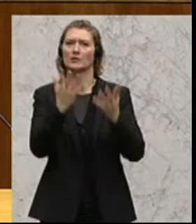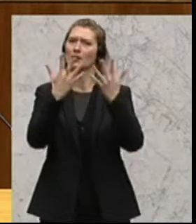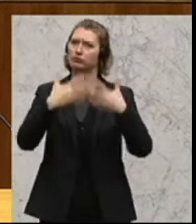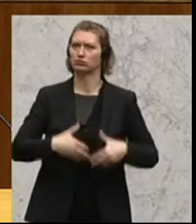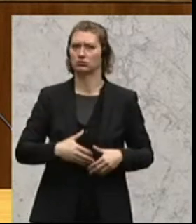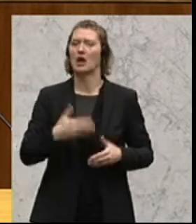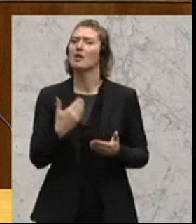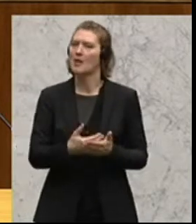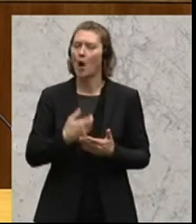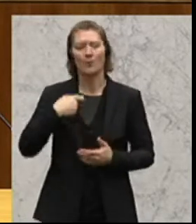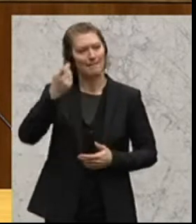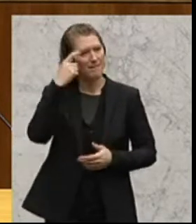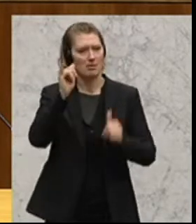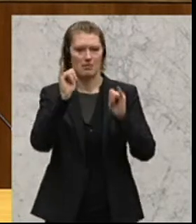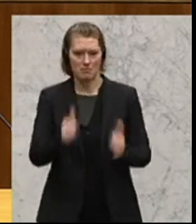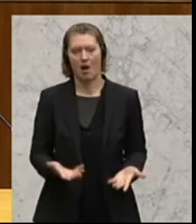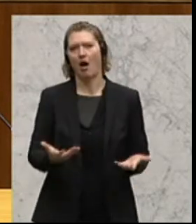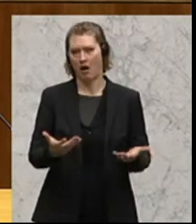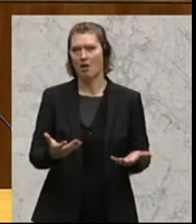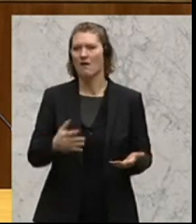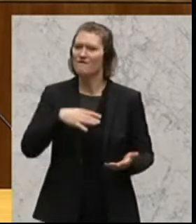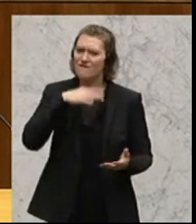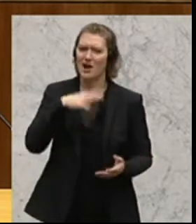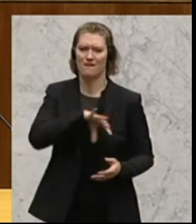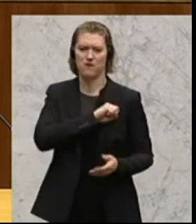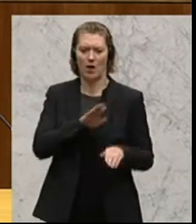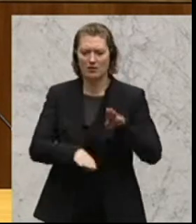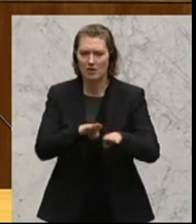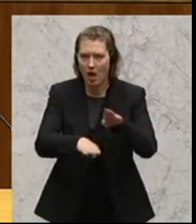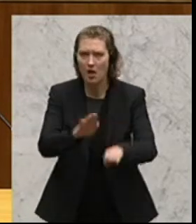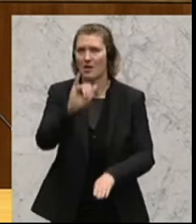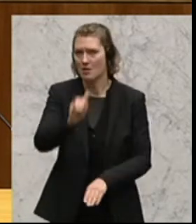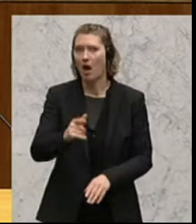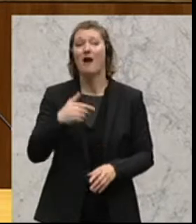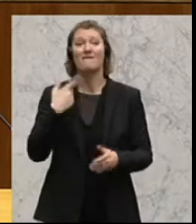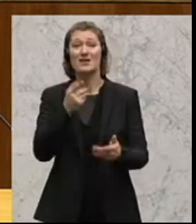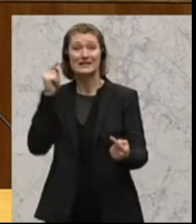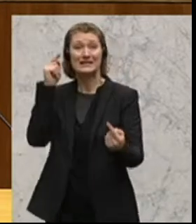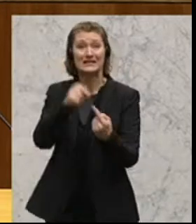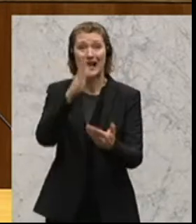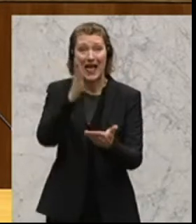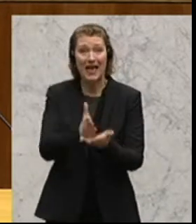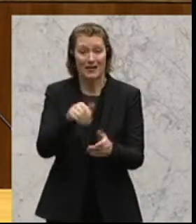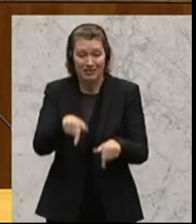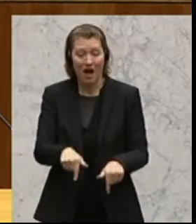bin ich durchaus der Meinung, es hat viele Fortschritte in diesem Bereich gegeben, aber wir sind sicher noch nicht am Endpunkt.